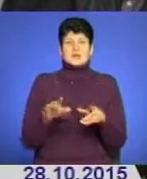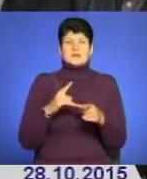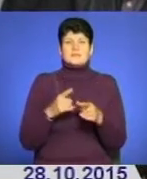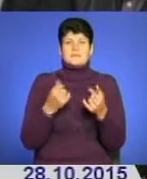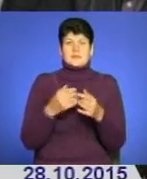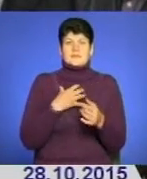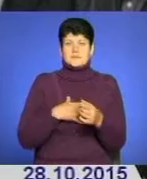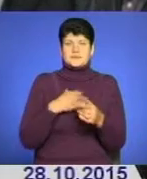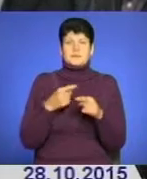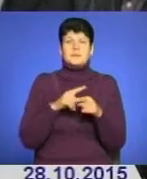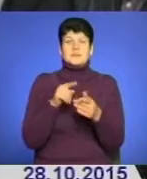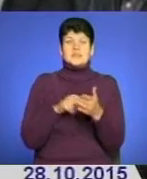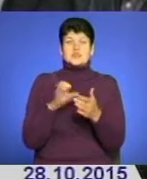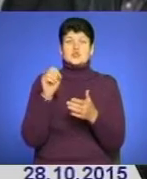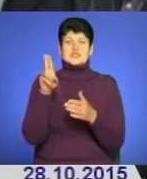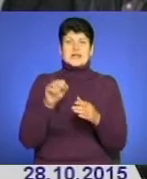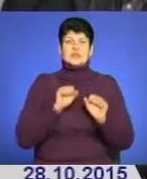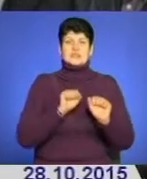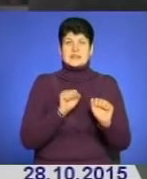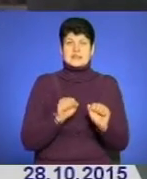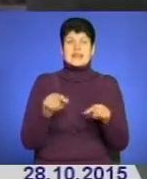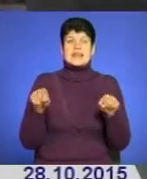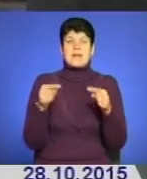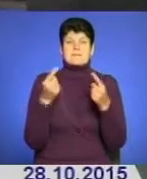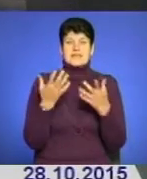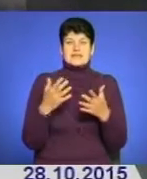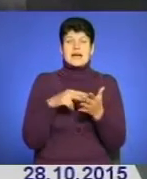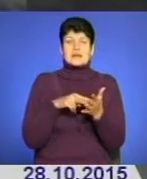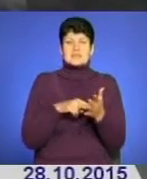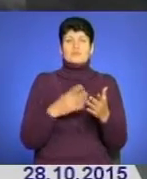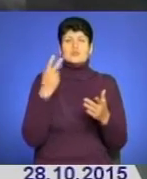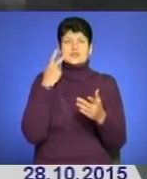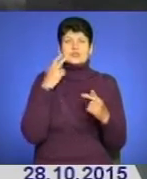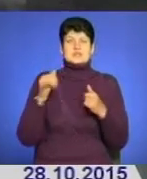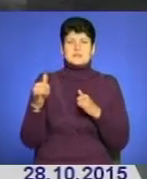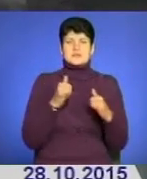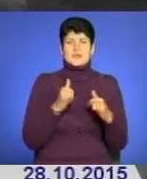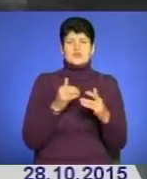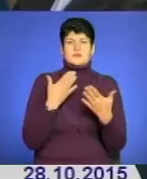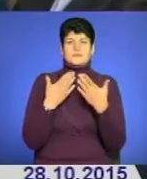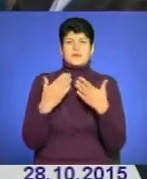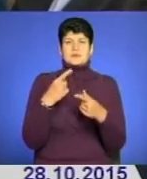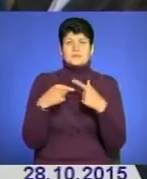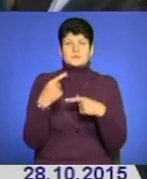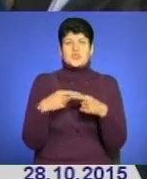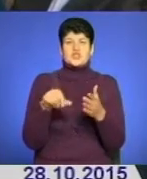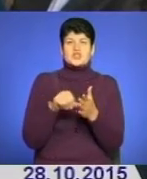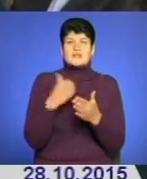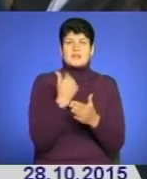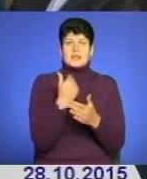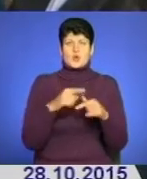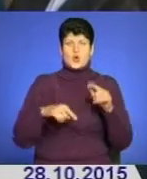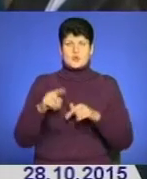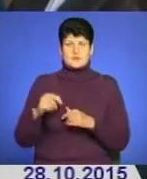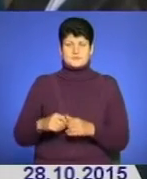питань соціального захисту і реабілітації, постійного забезпечення співпраці з демобілізованими та членами їх родин.